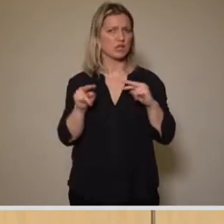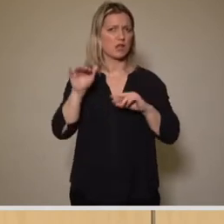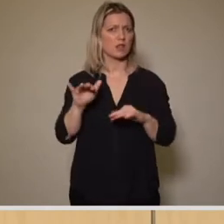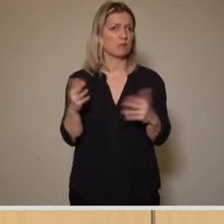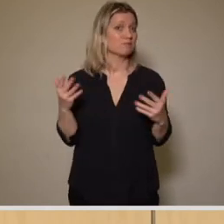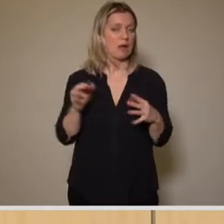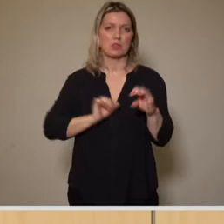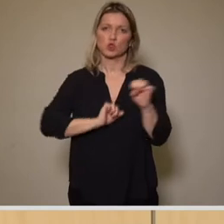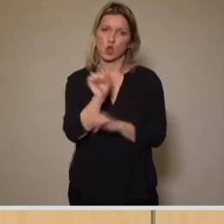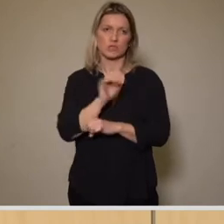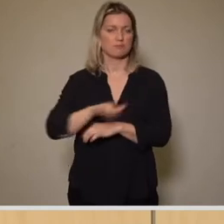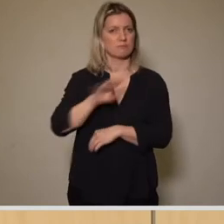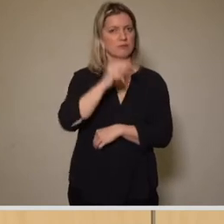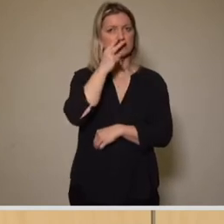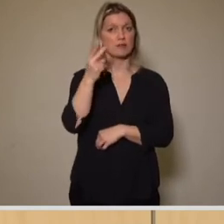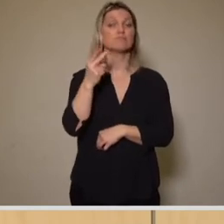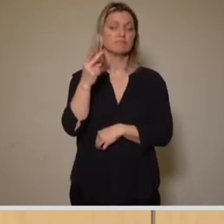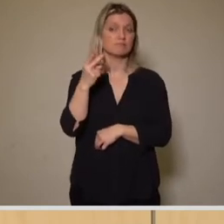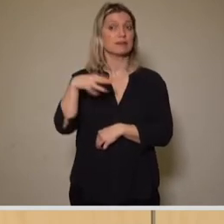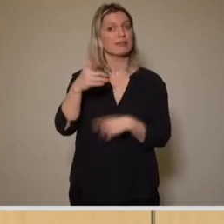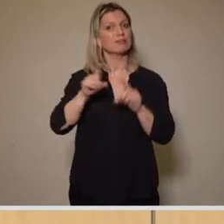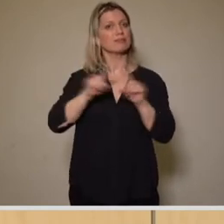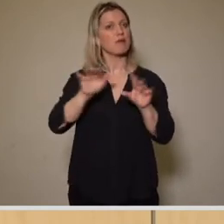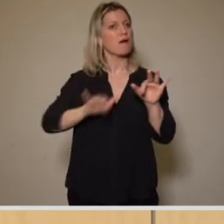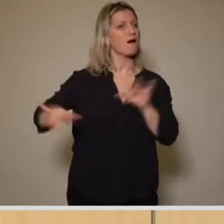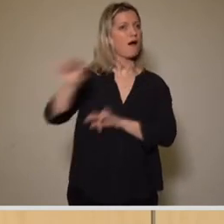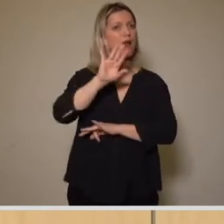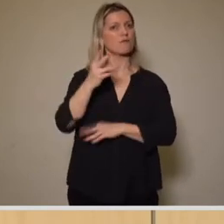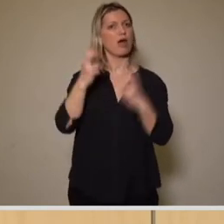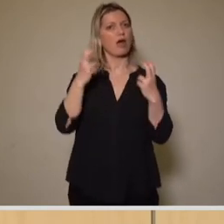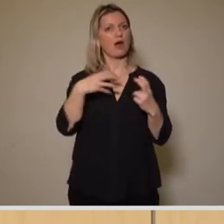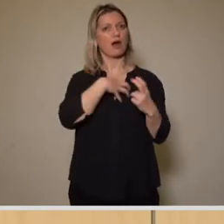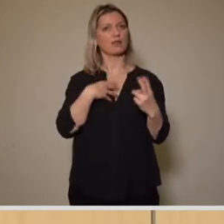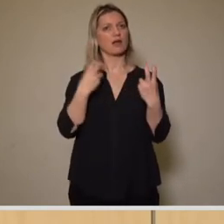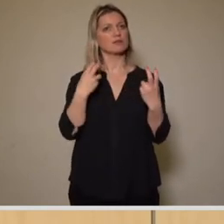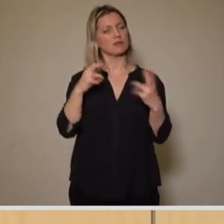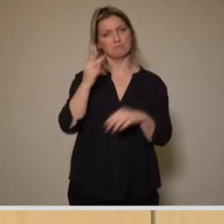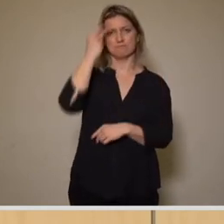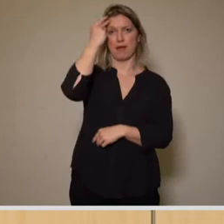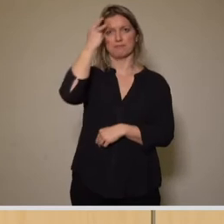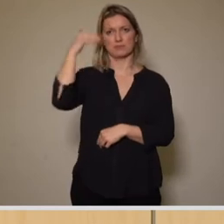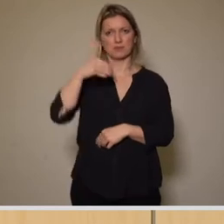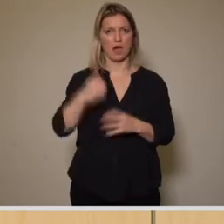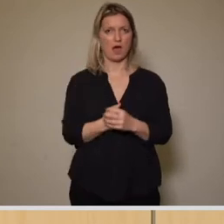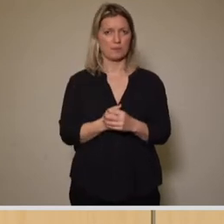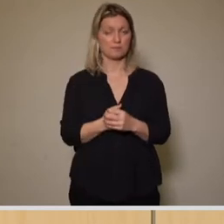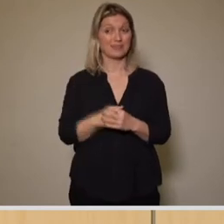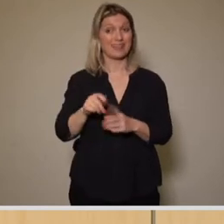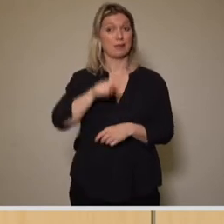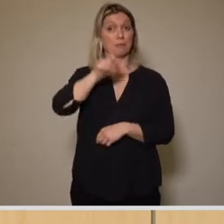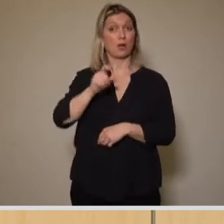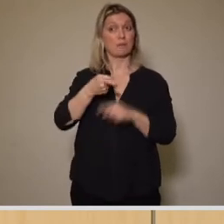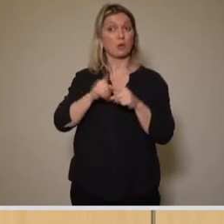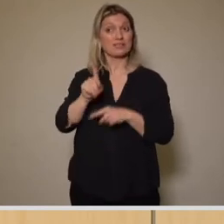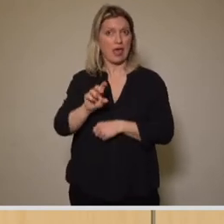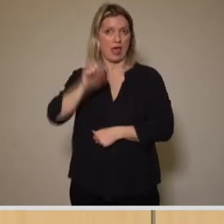unverkennbar. Das Thema ist im städtischen Gedächtnis drin. Und es gibt eine Bürgerbeteiligungssatzung, die hier an dieser Stelle das erste Mal auch genutzt wurde.